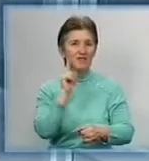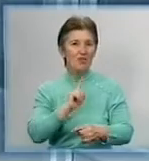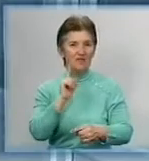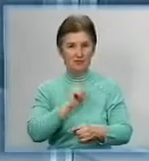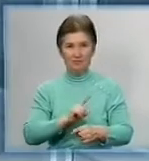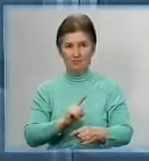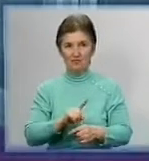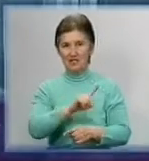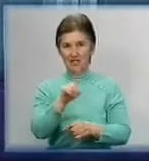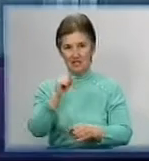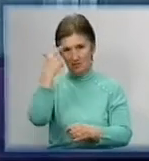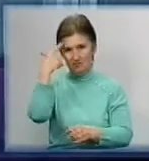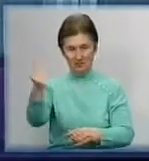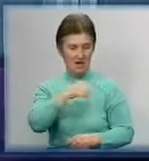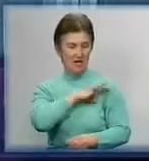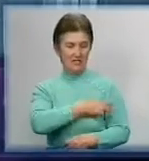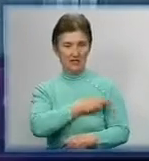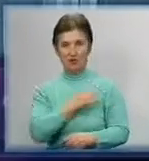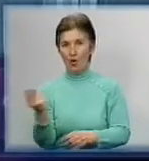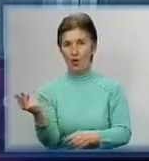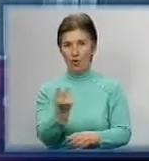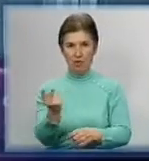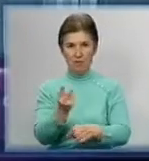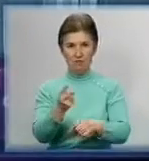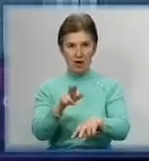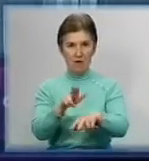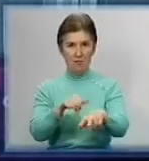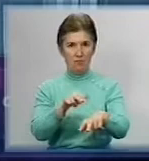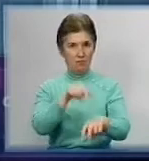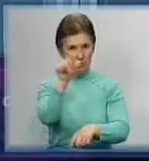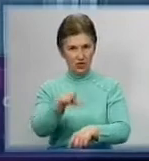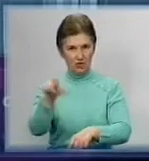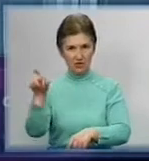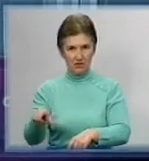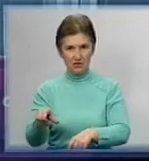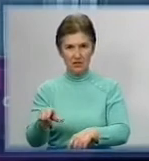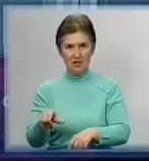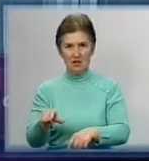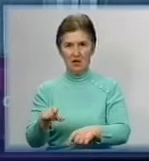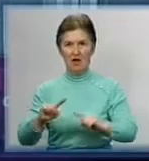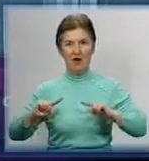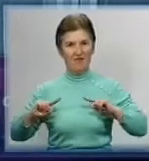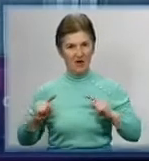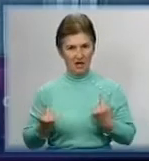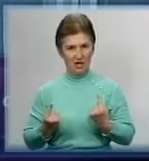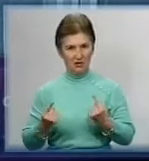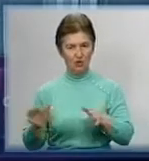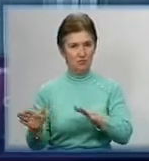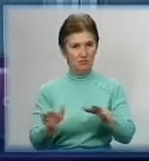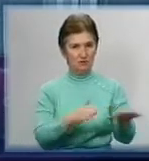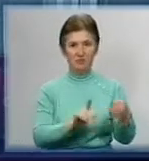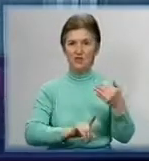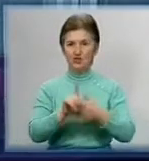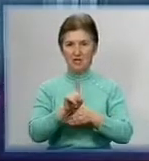За поданням слідчого обом правоохоронцям судом обрану між запобіжнього заходу у вигляді взяття під варту. Розпочато кримінальне